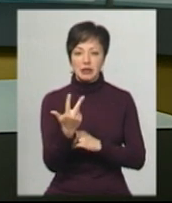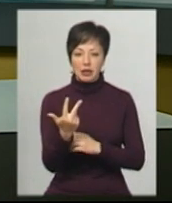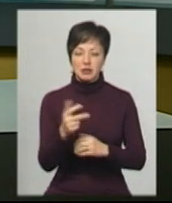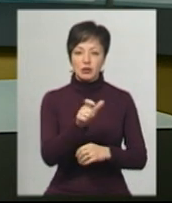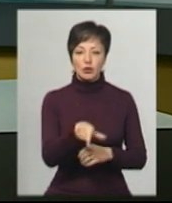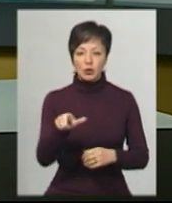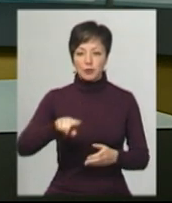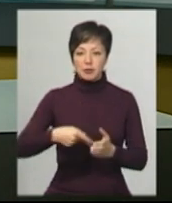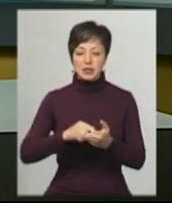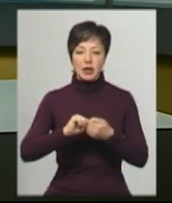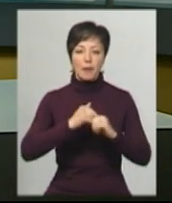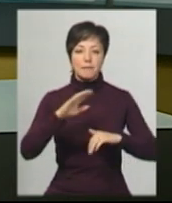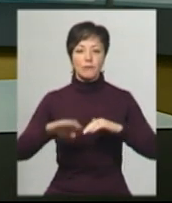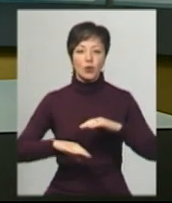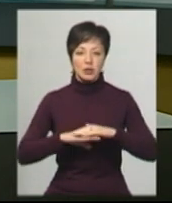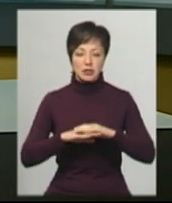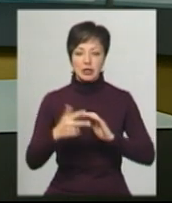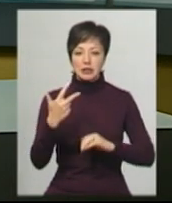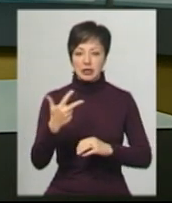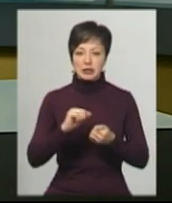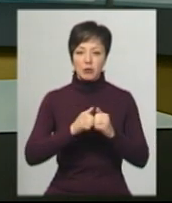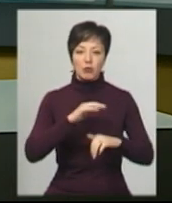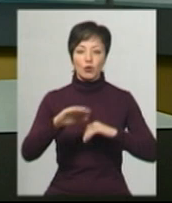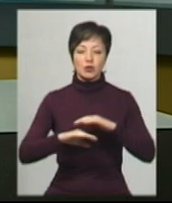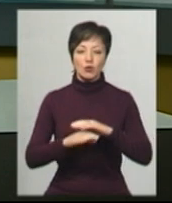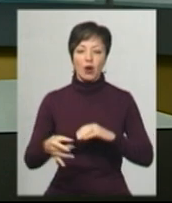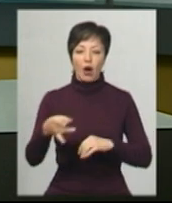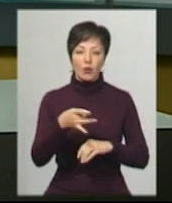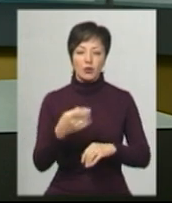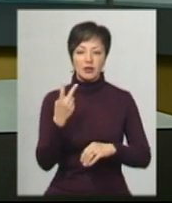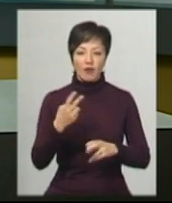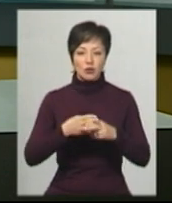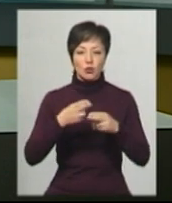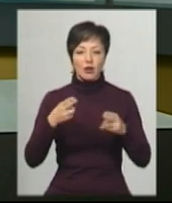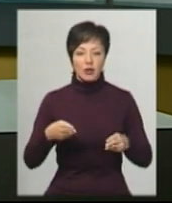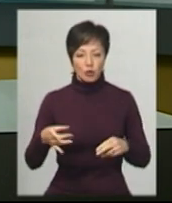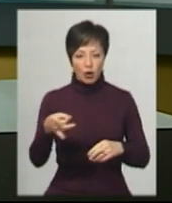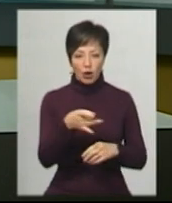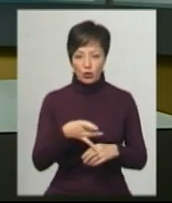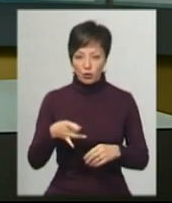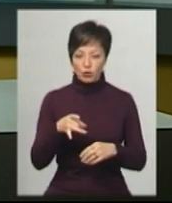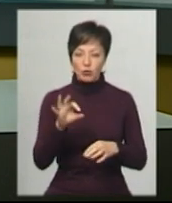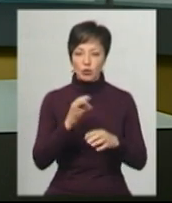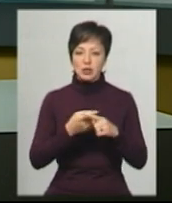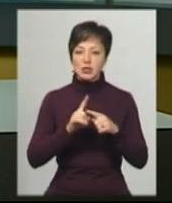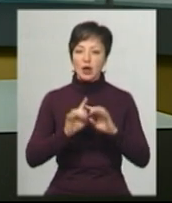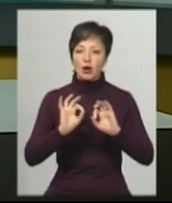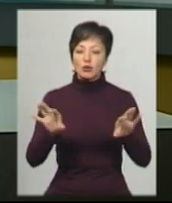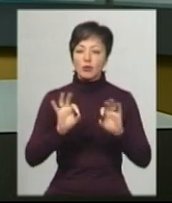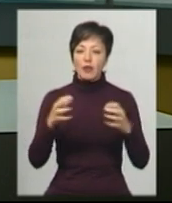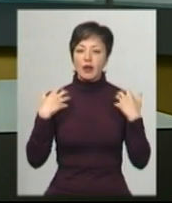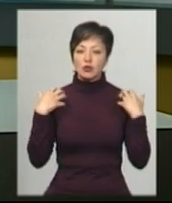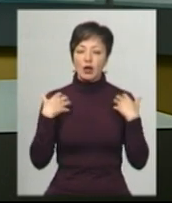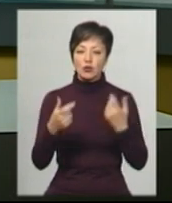жителів із міста Кам'янець-Подільський, три з Кам'янець-Подільського району та два з Дунаєвецького району. Про це Суспільному розповіла